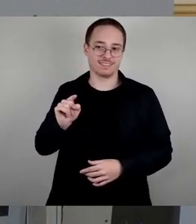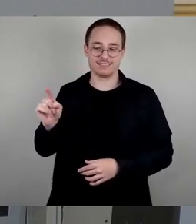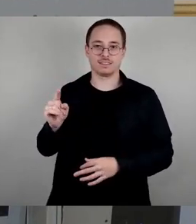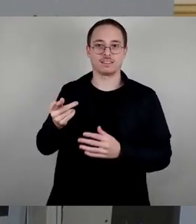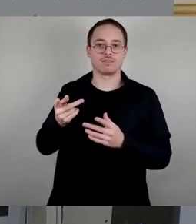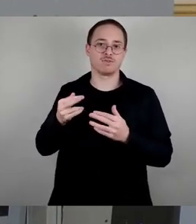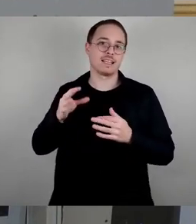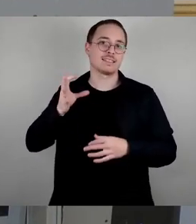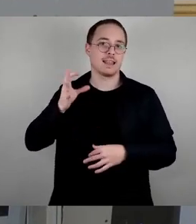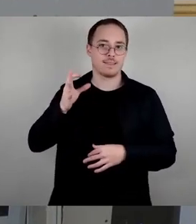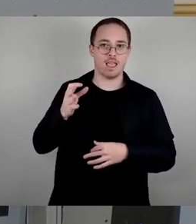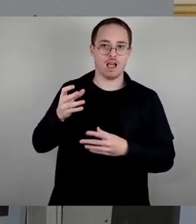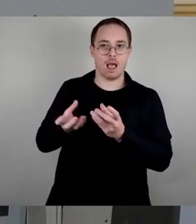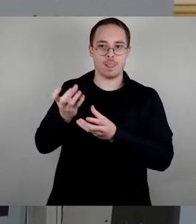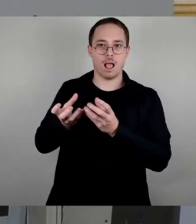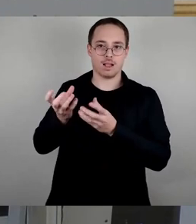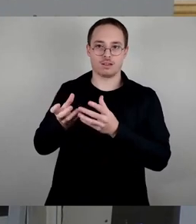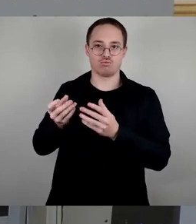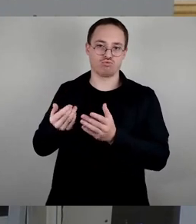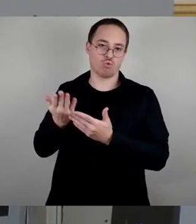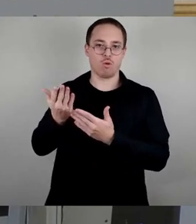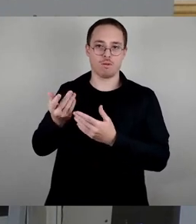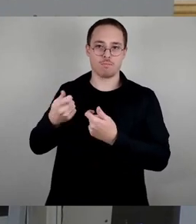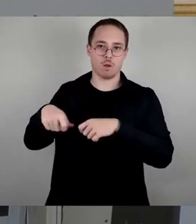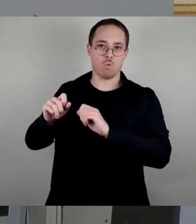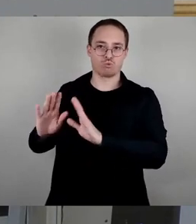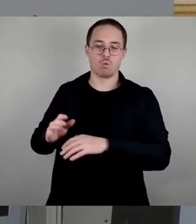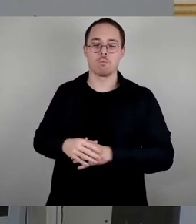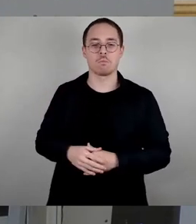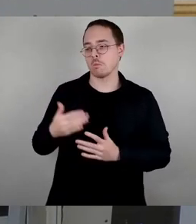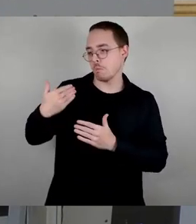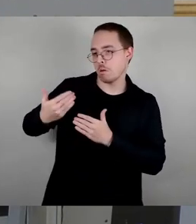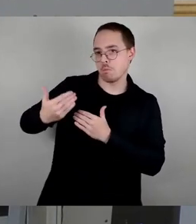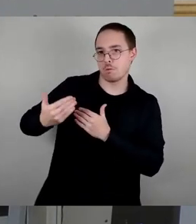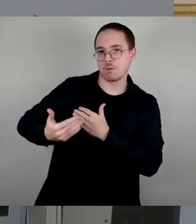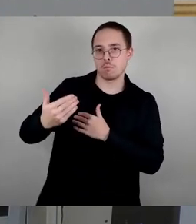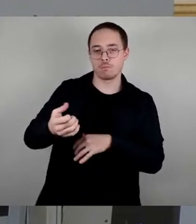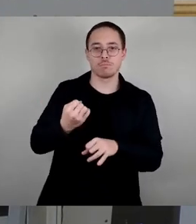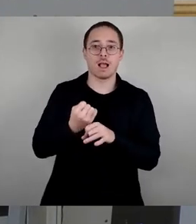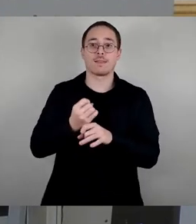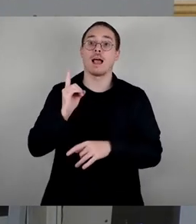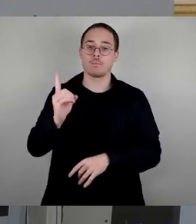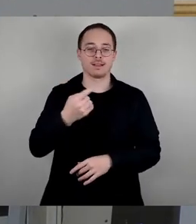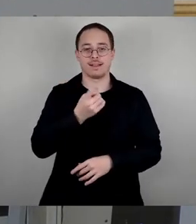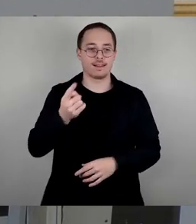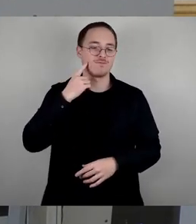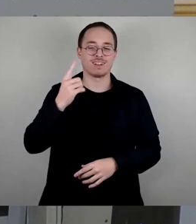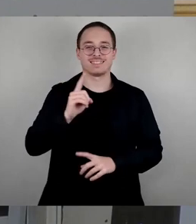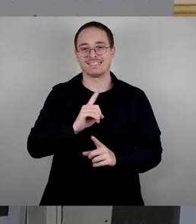Geschichte immer mal was gemacht, aber es ist nicht genug und wir wissen alle, dass da jetzt wichtige Entscheidungen anstehen. Aber,